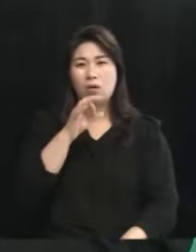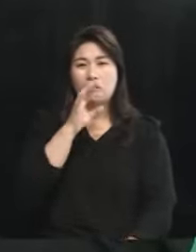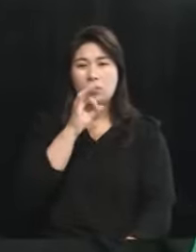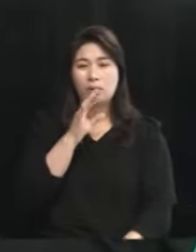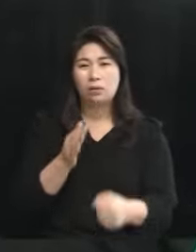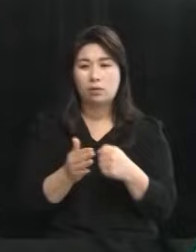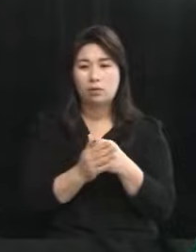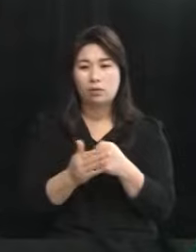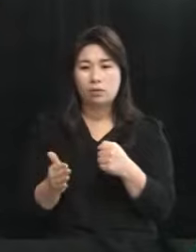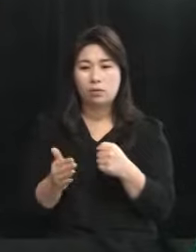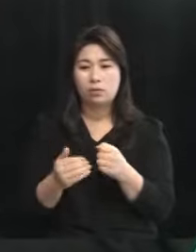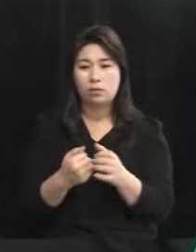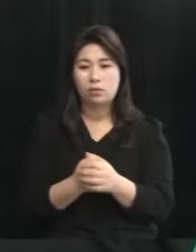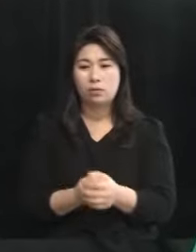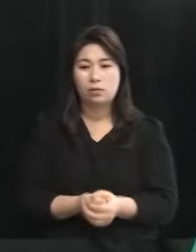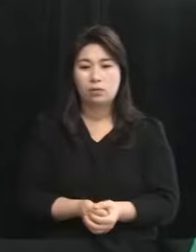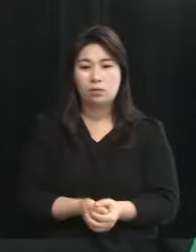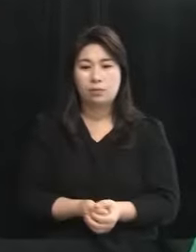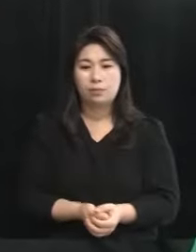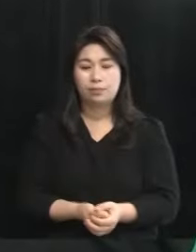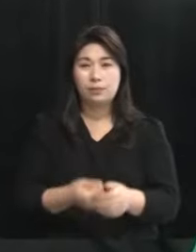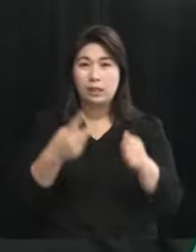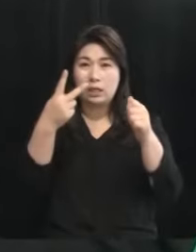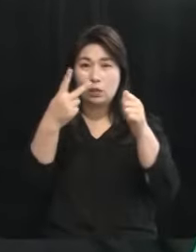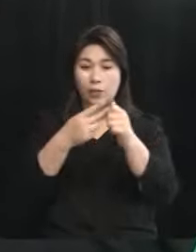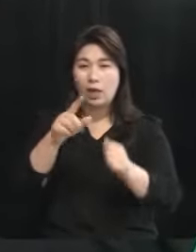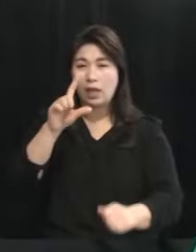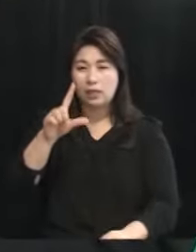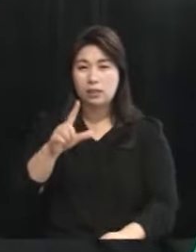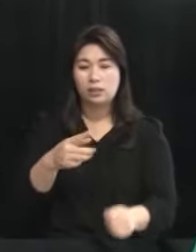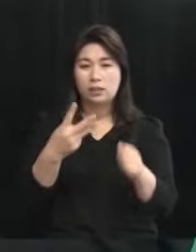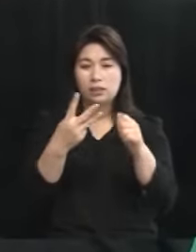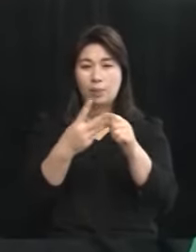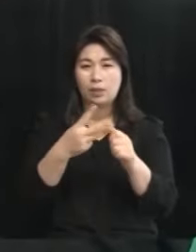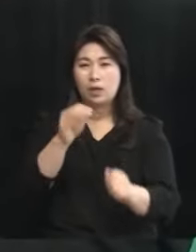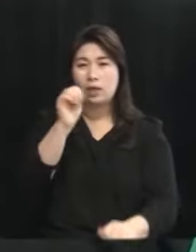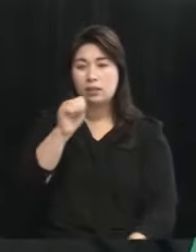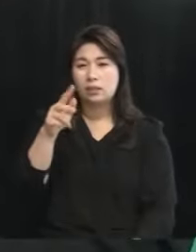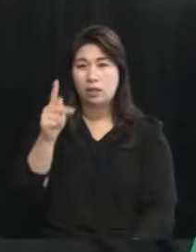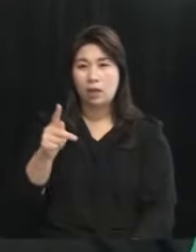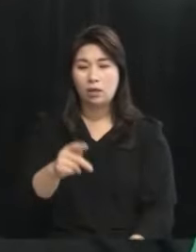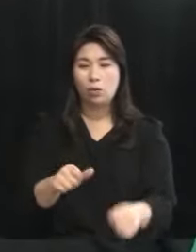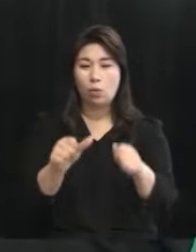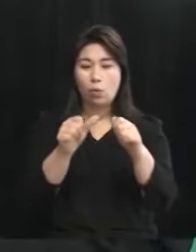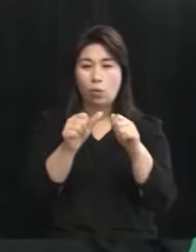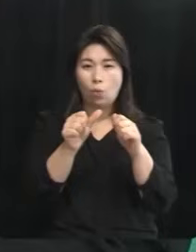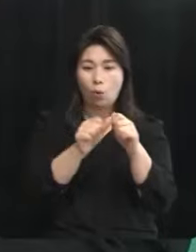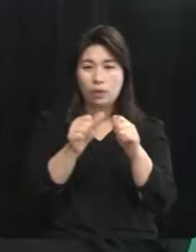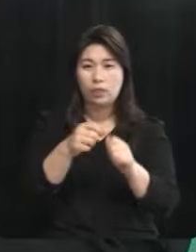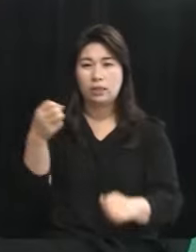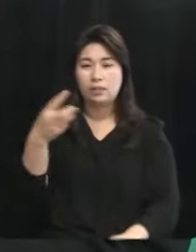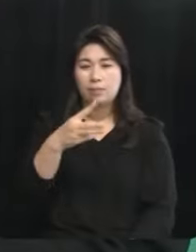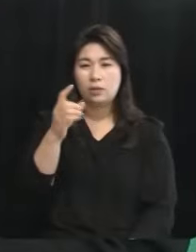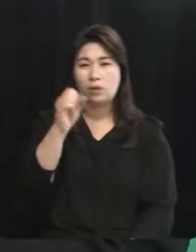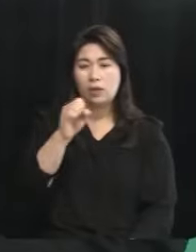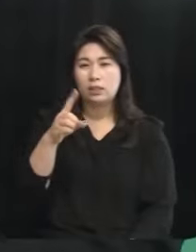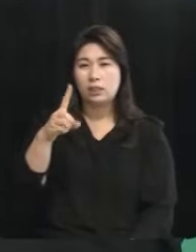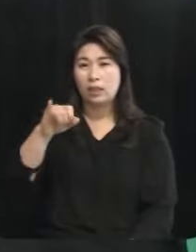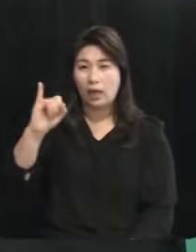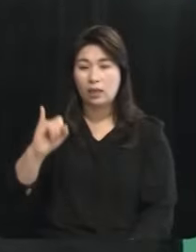2위가 LG고요 그리고 4위가 SK입니다 그리고 5위가 삼성 SDI입니다